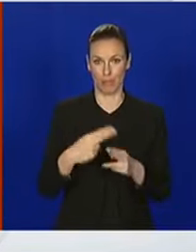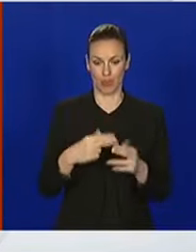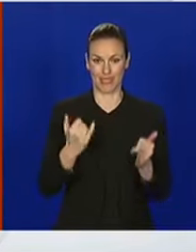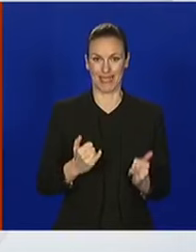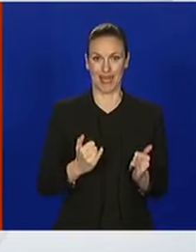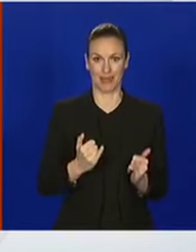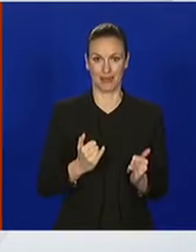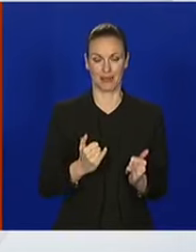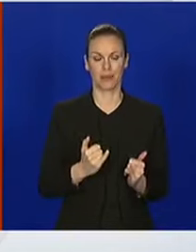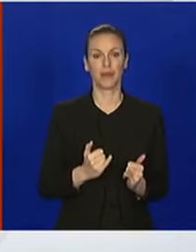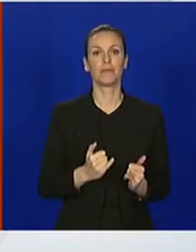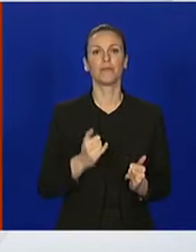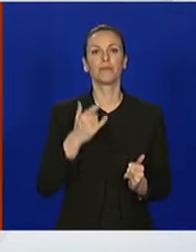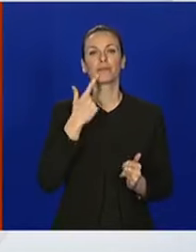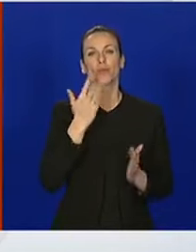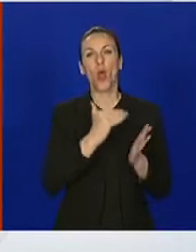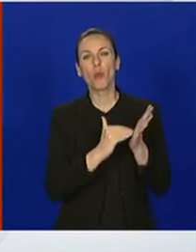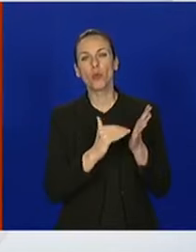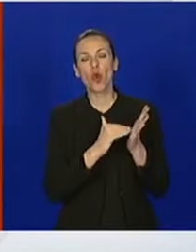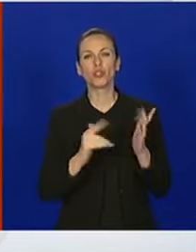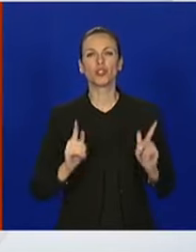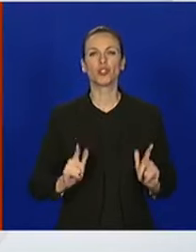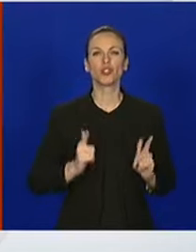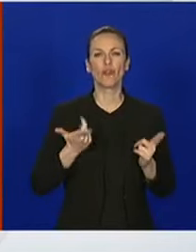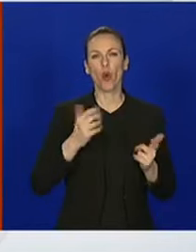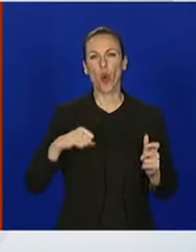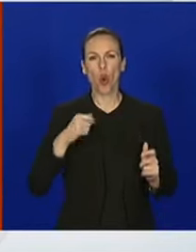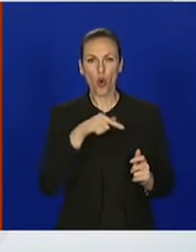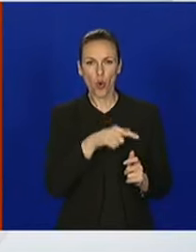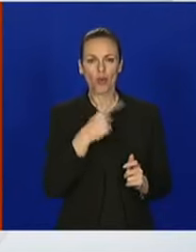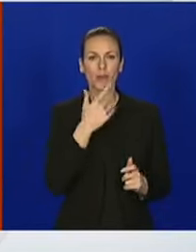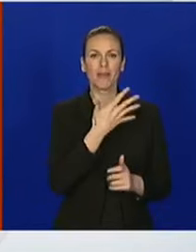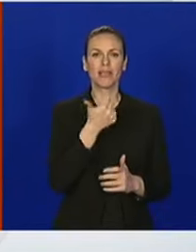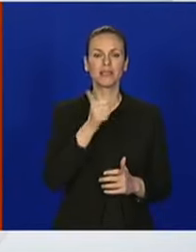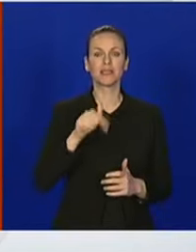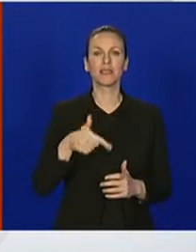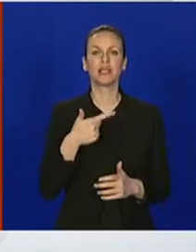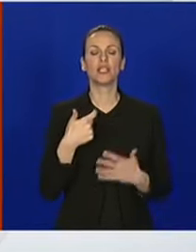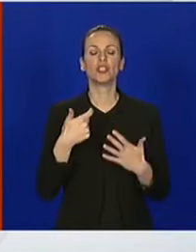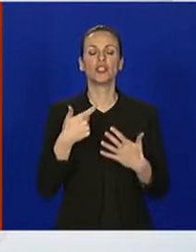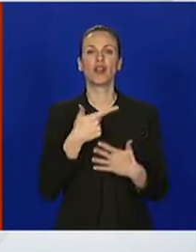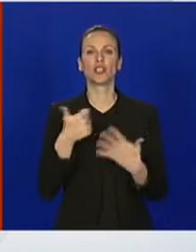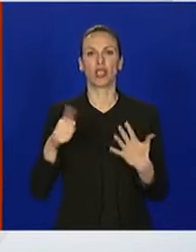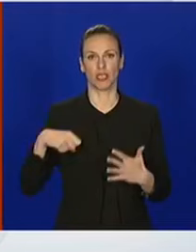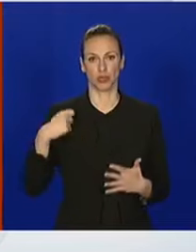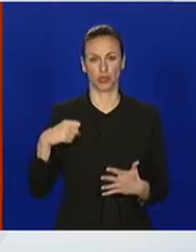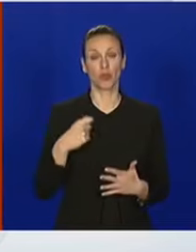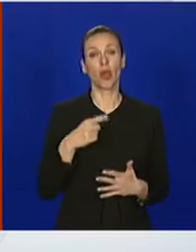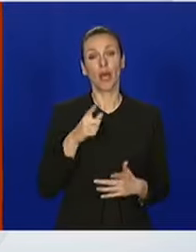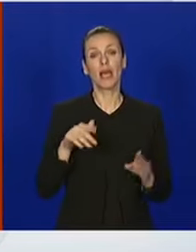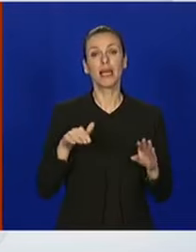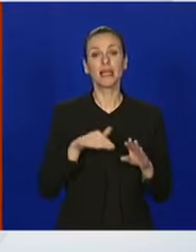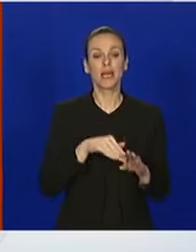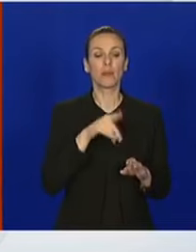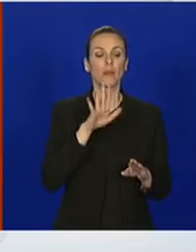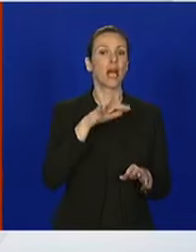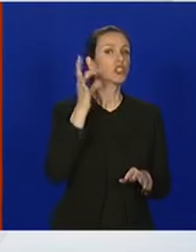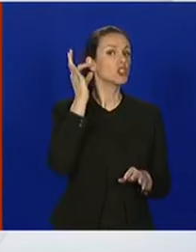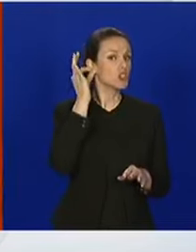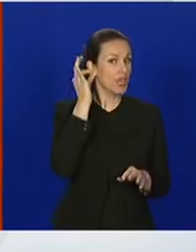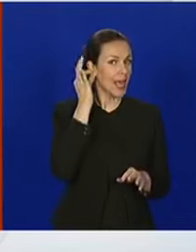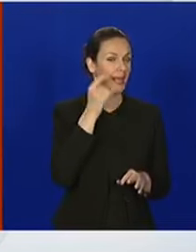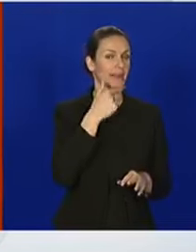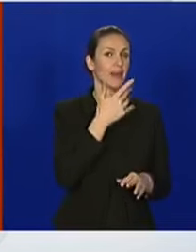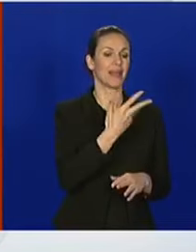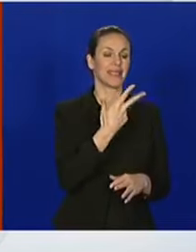trenutku. Prostječna životna doba je 51,26 godina, s tim da imamo ženskih osoba 53